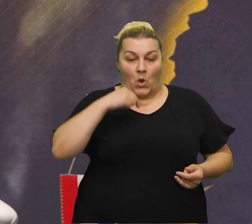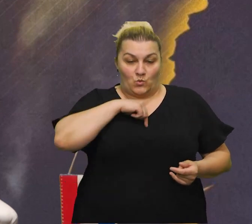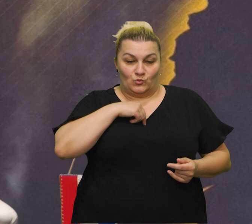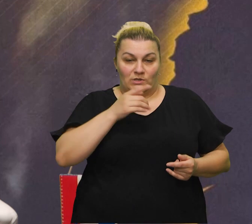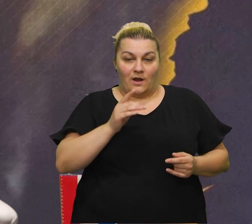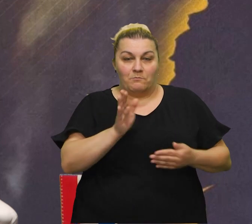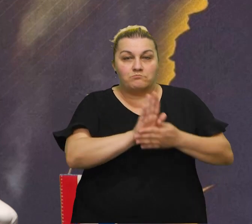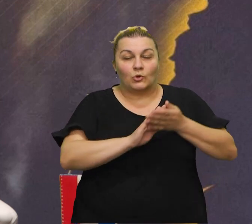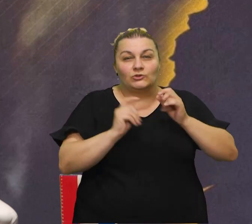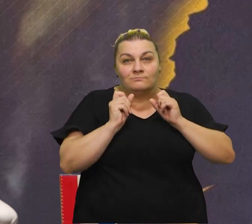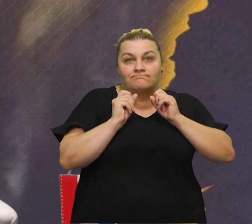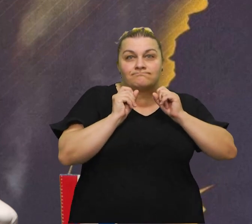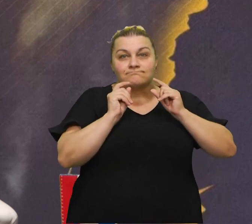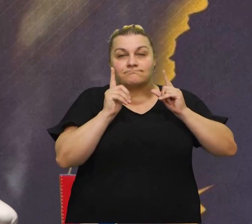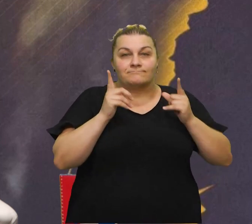se budilo